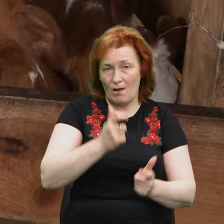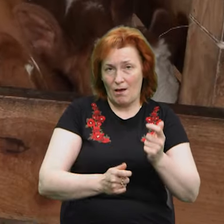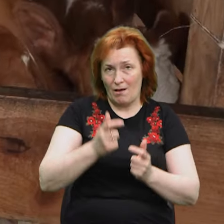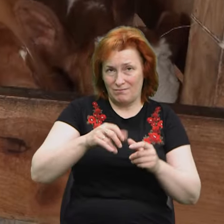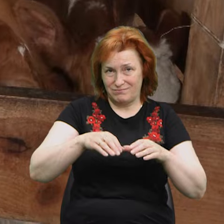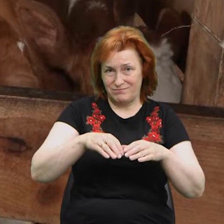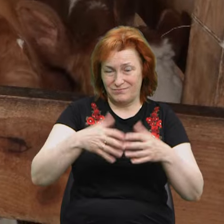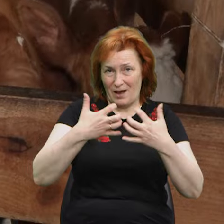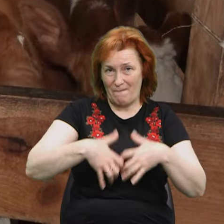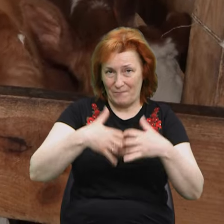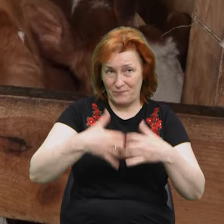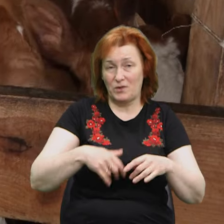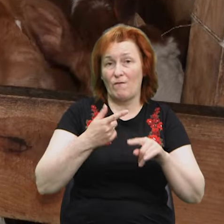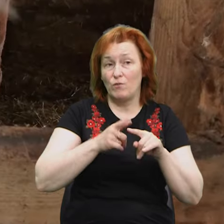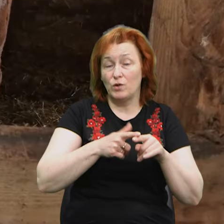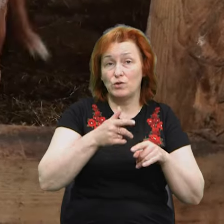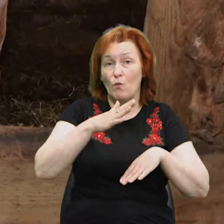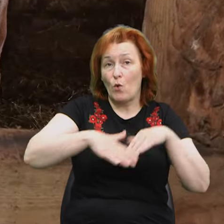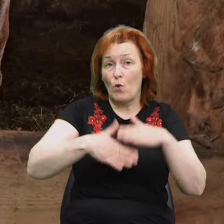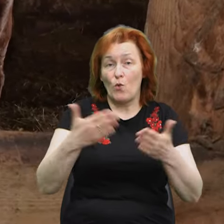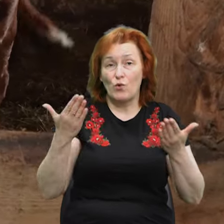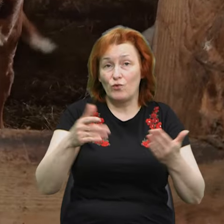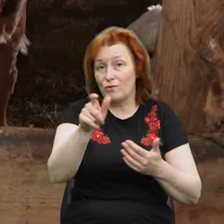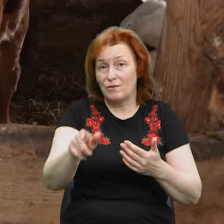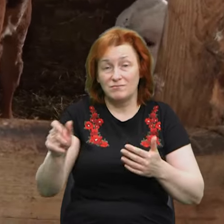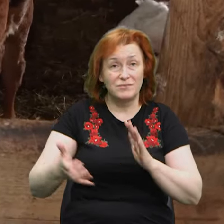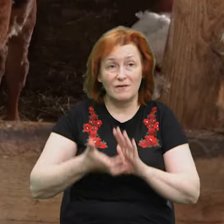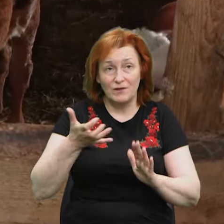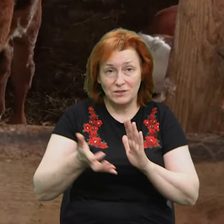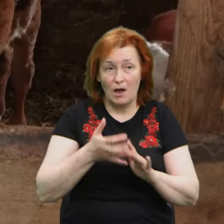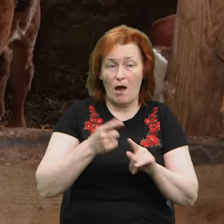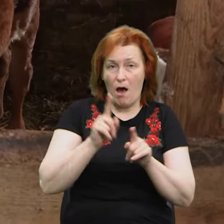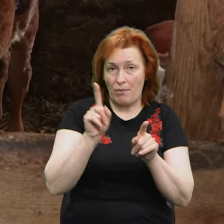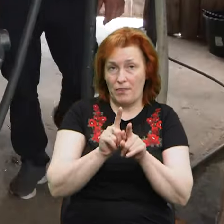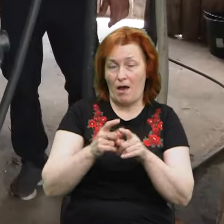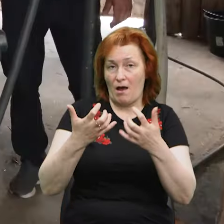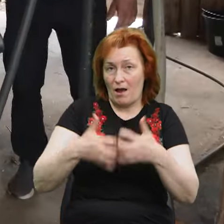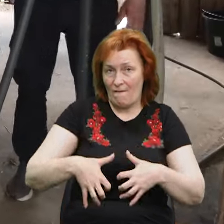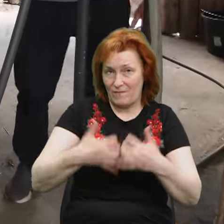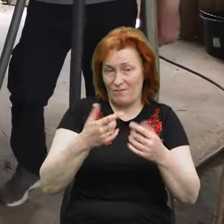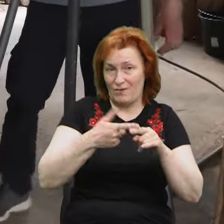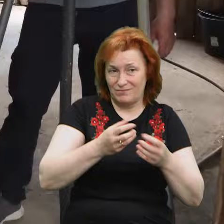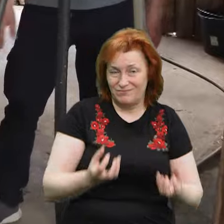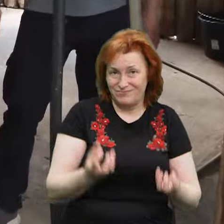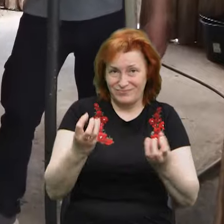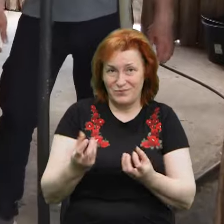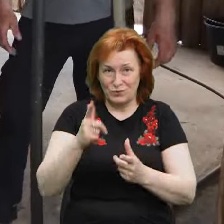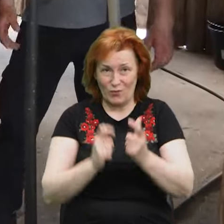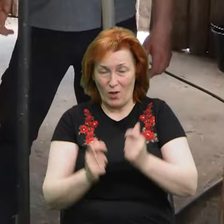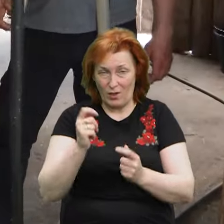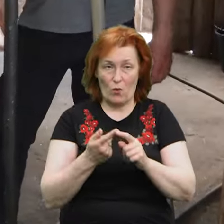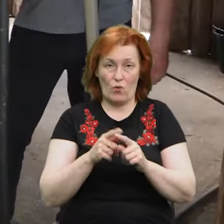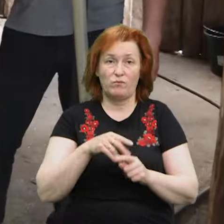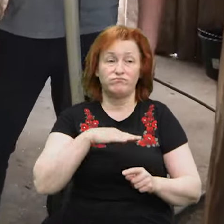молока. Робочих рук в селі не вистачає, каже жінка, а така система допомагає скоротити час доїння вдвічі. Саму ферму